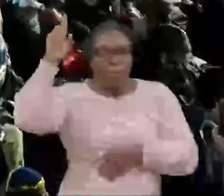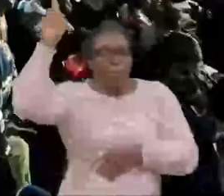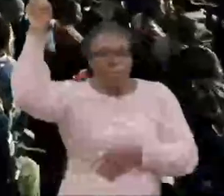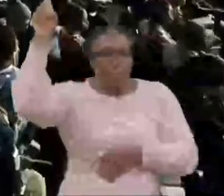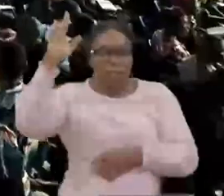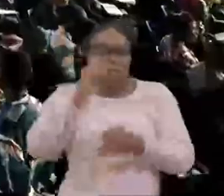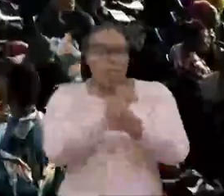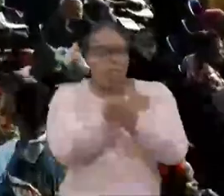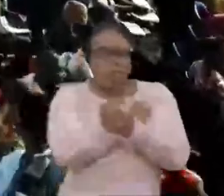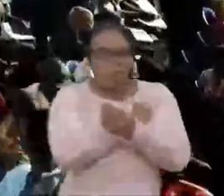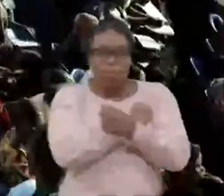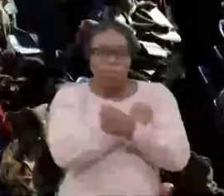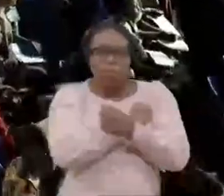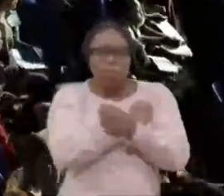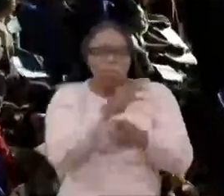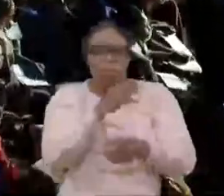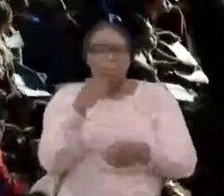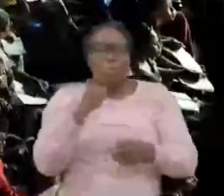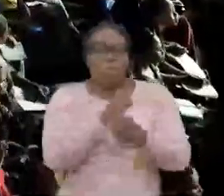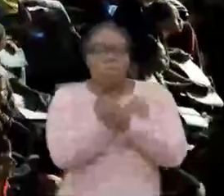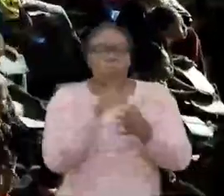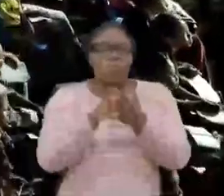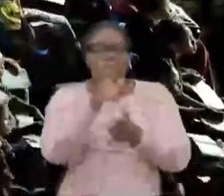L'amour qui ne meurt jamais.